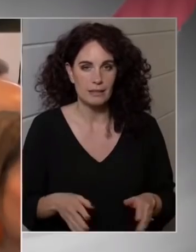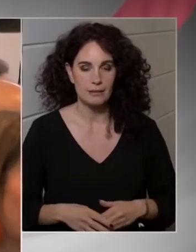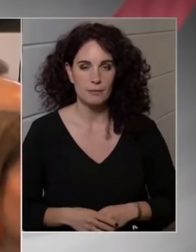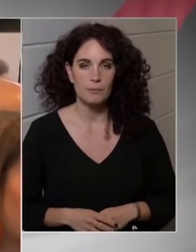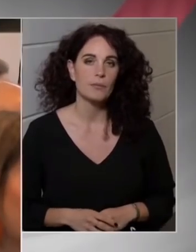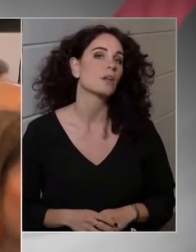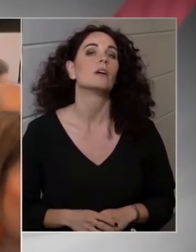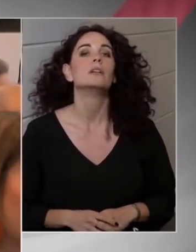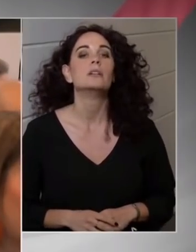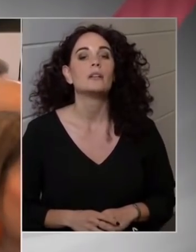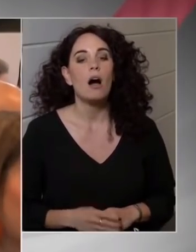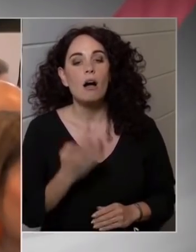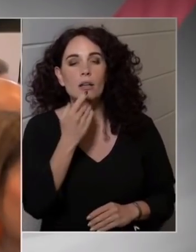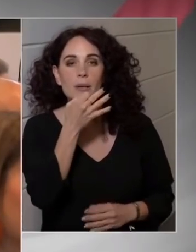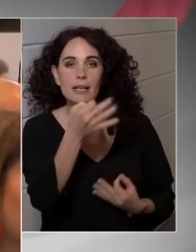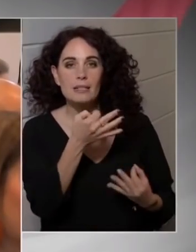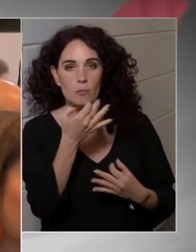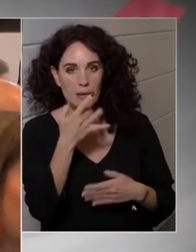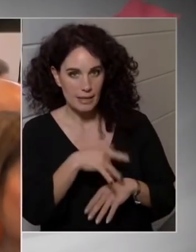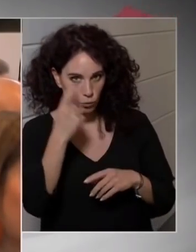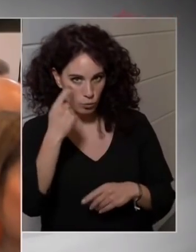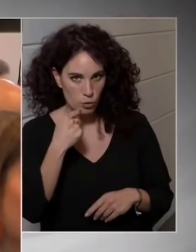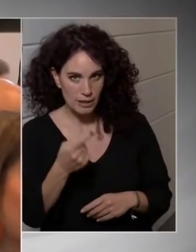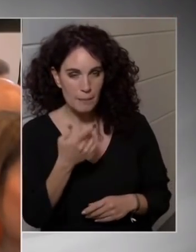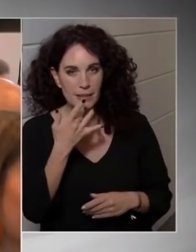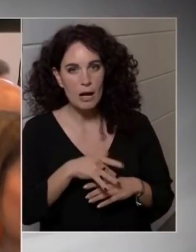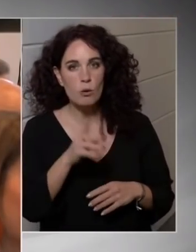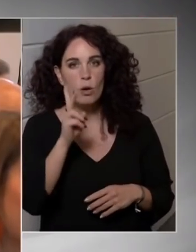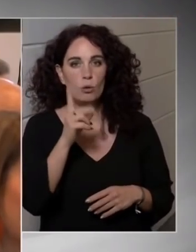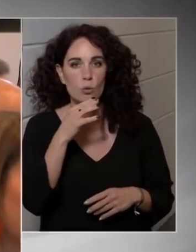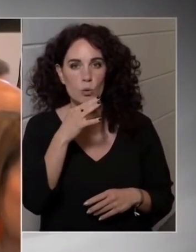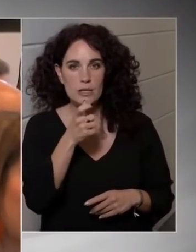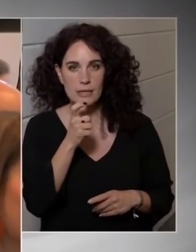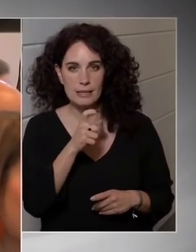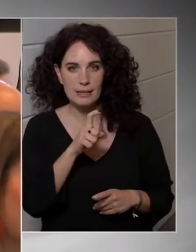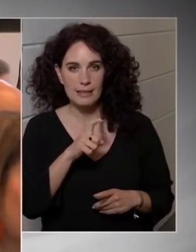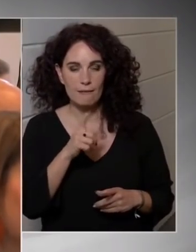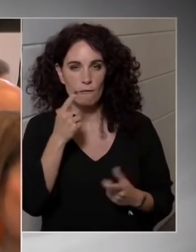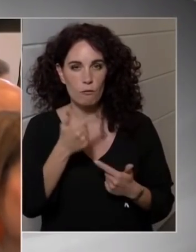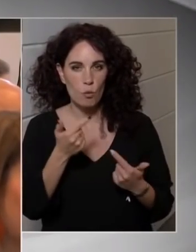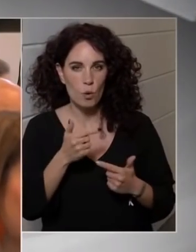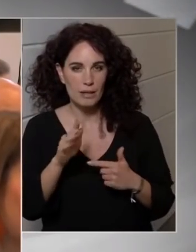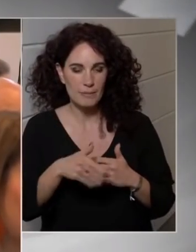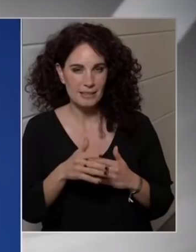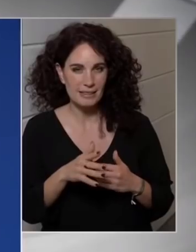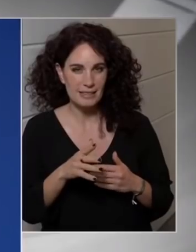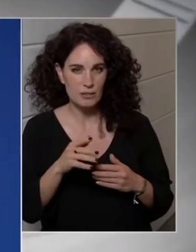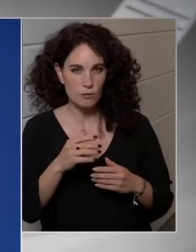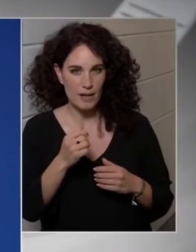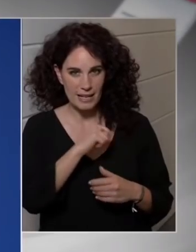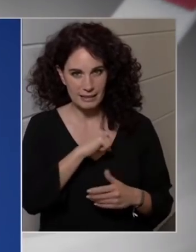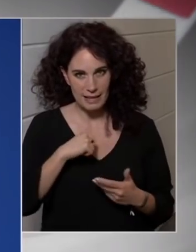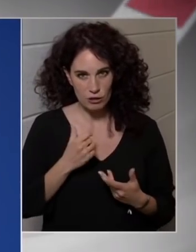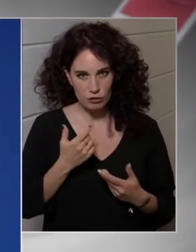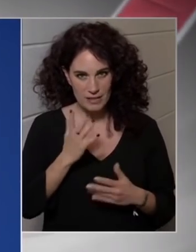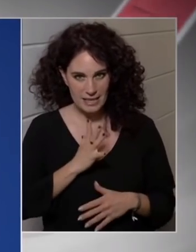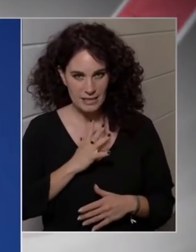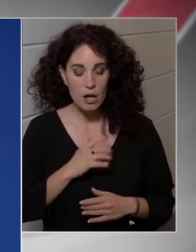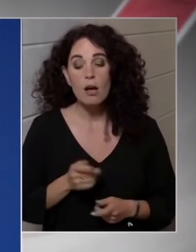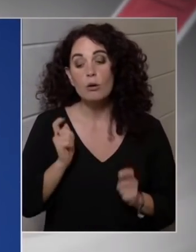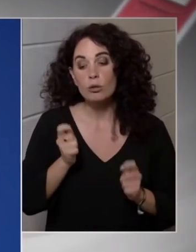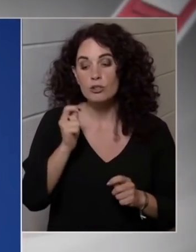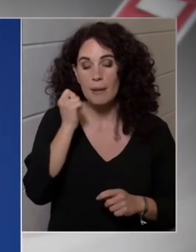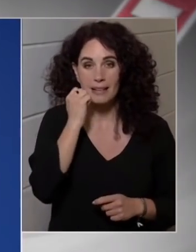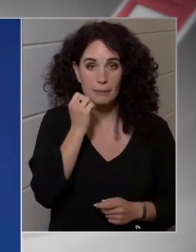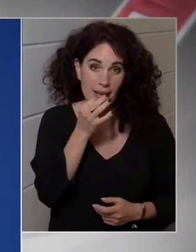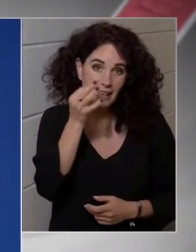akartam volna kérdezni, hogy tud-e példákat mondani, de akkor a Kurucinfo az egy ilyen nemzeti szuverenitást beszélgetető médiátartalmat. Kocsis Máté-t megkérdezni, én csak